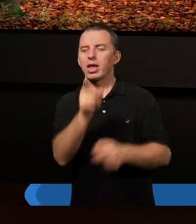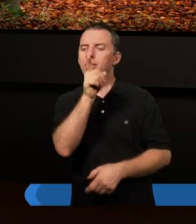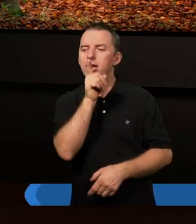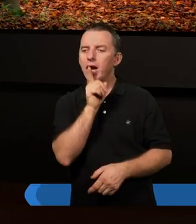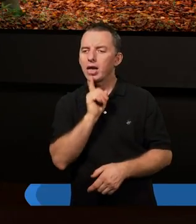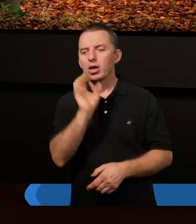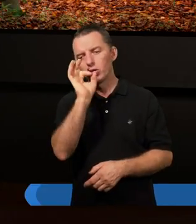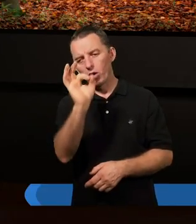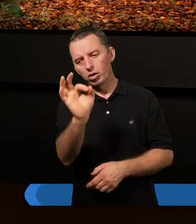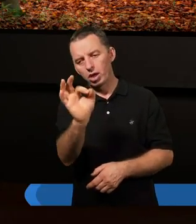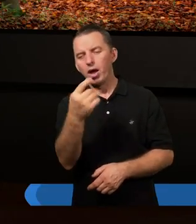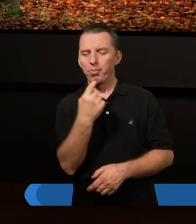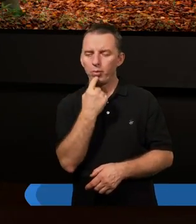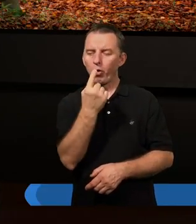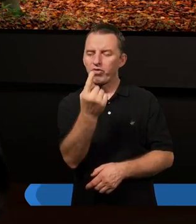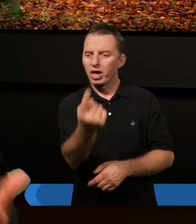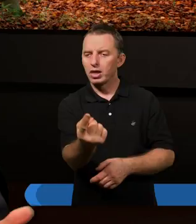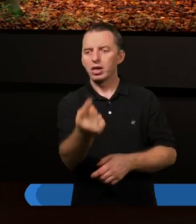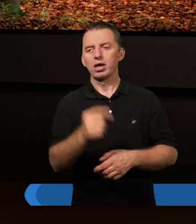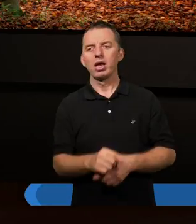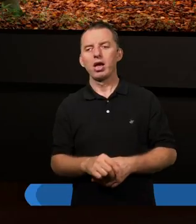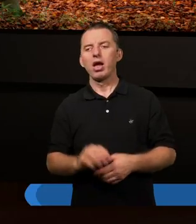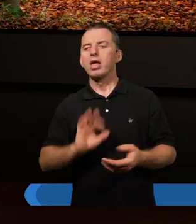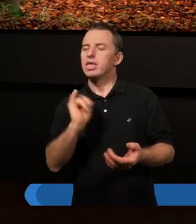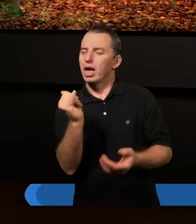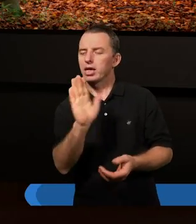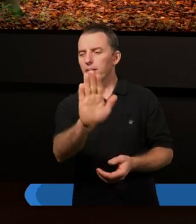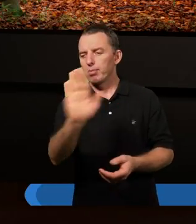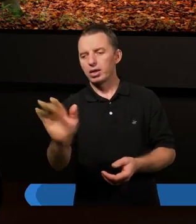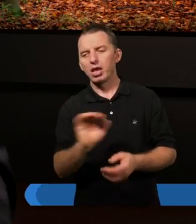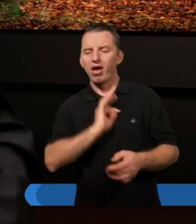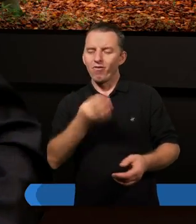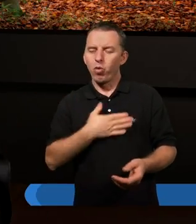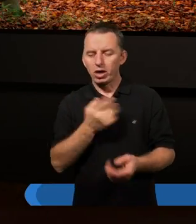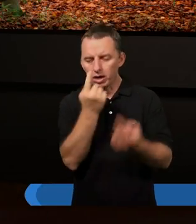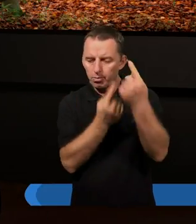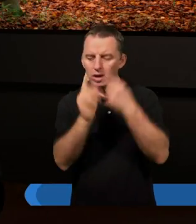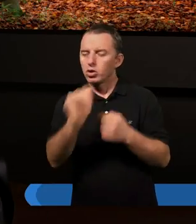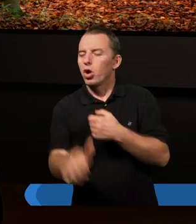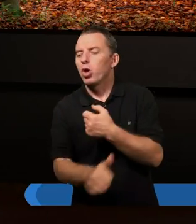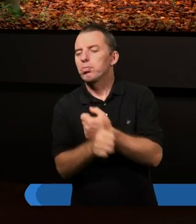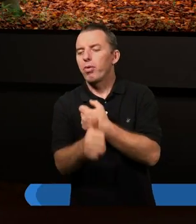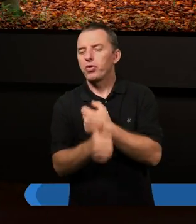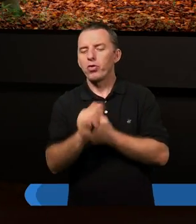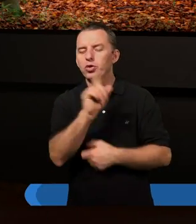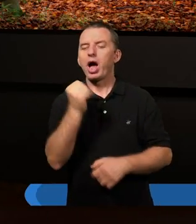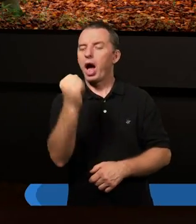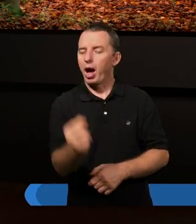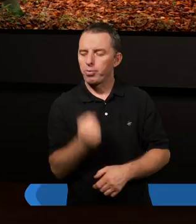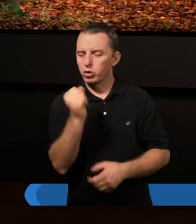Dobrze, ale powiedzmy nasze własne myśli. Co spowodowało, że apostoł